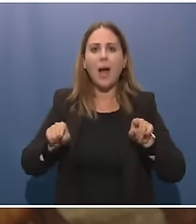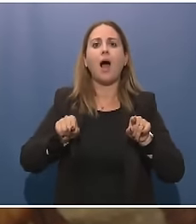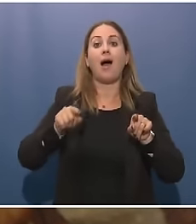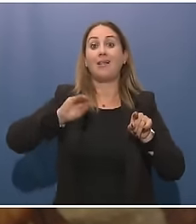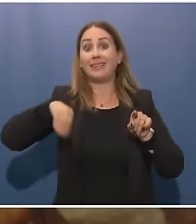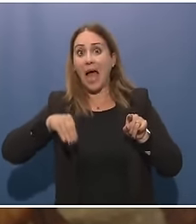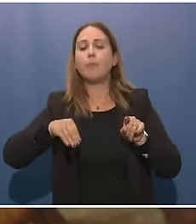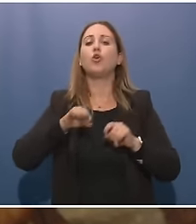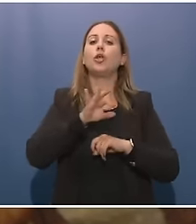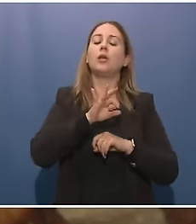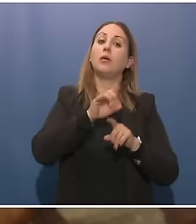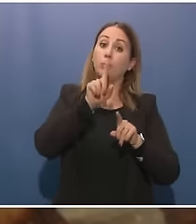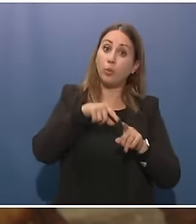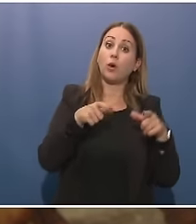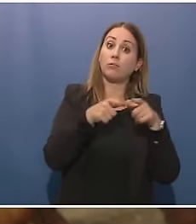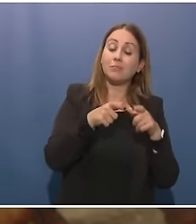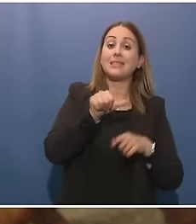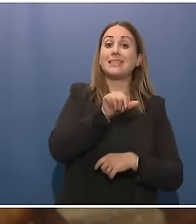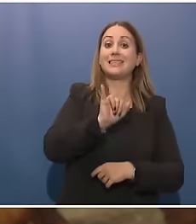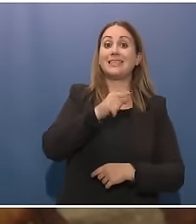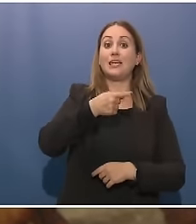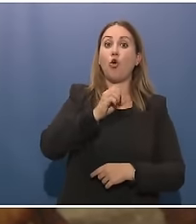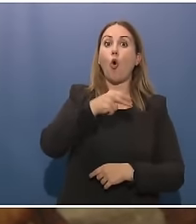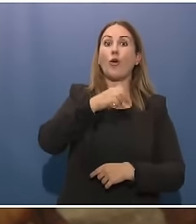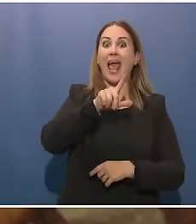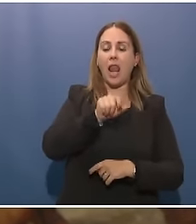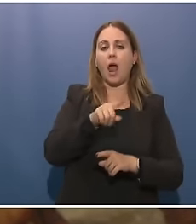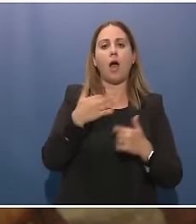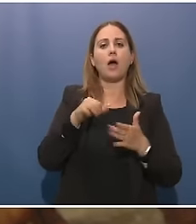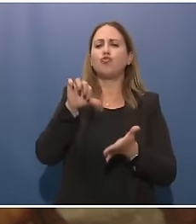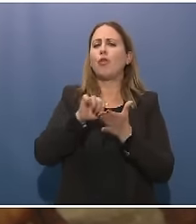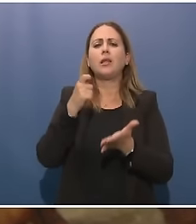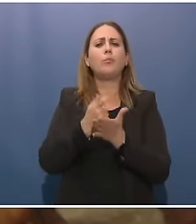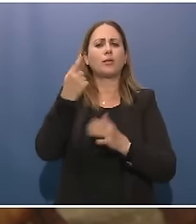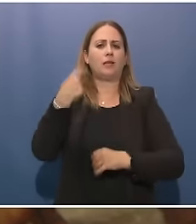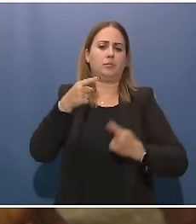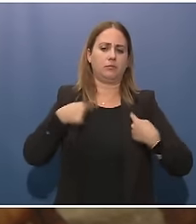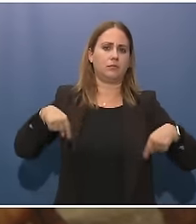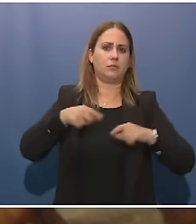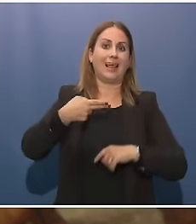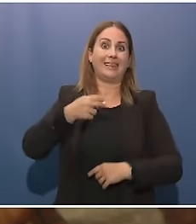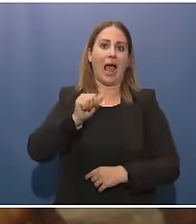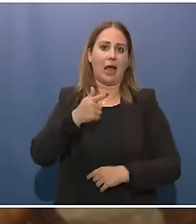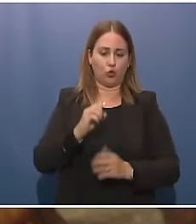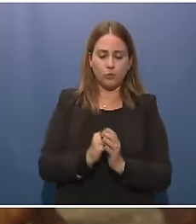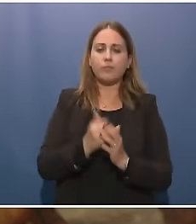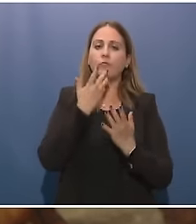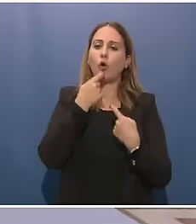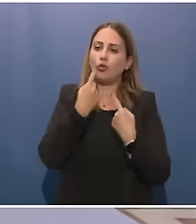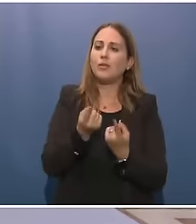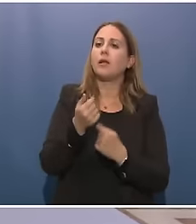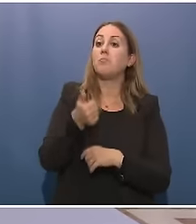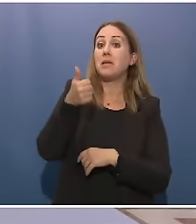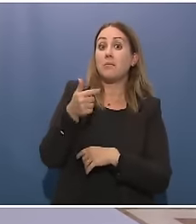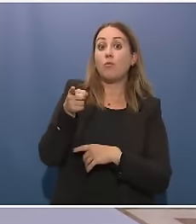Sigonella. Desidero ringraziarla, primo ministro, presidenza del Consiglio, per essere